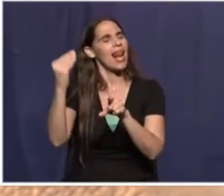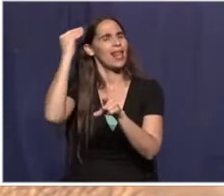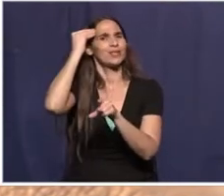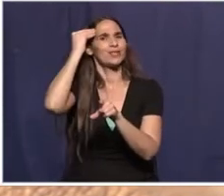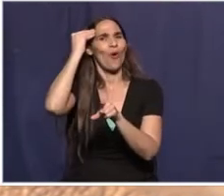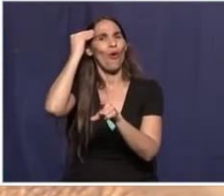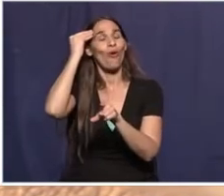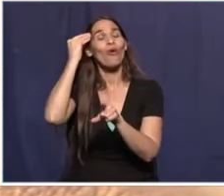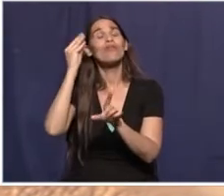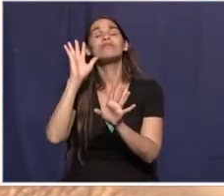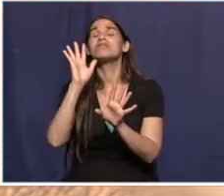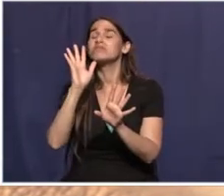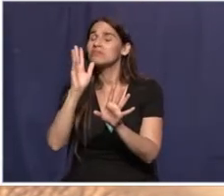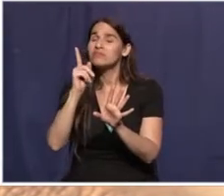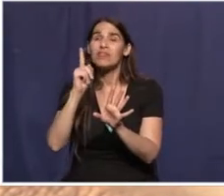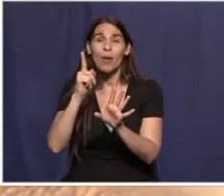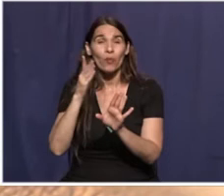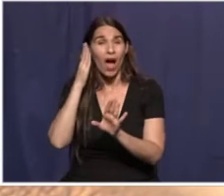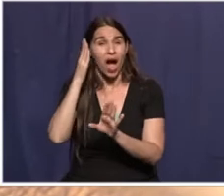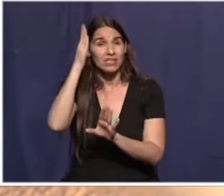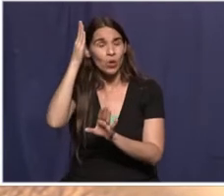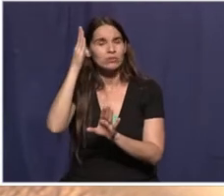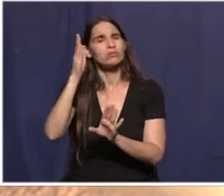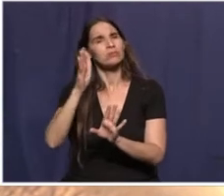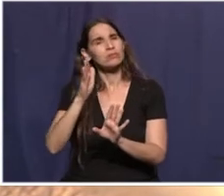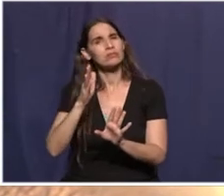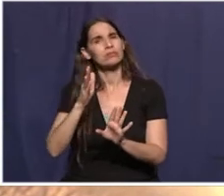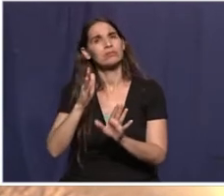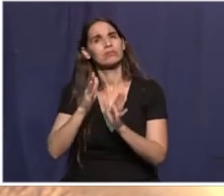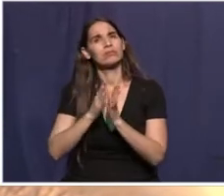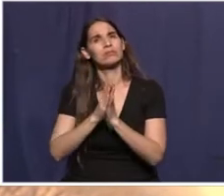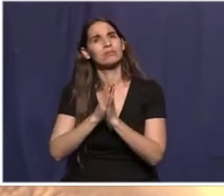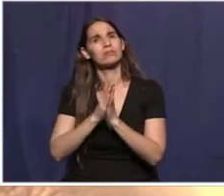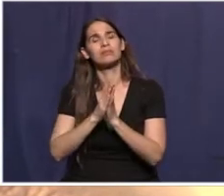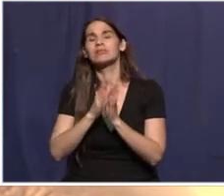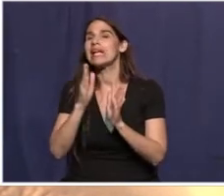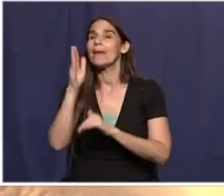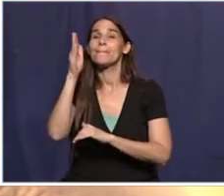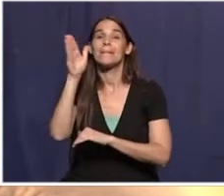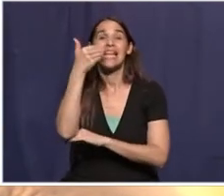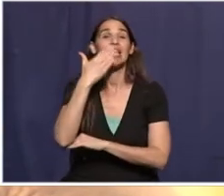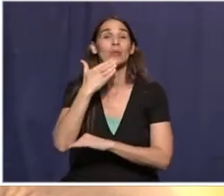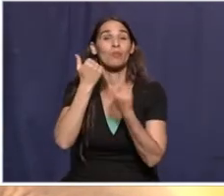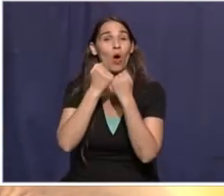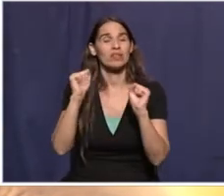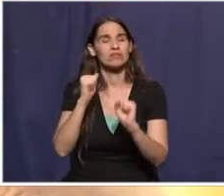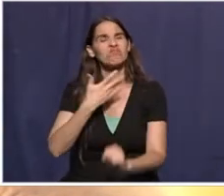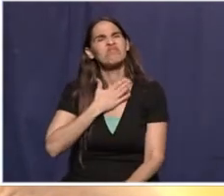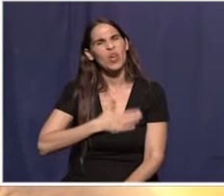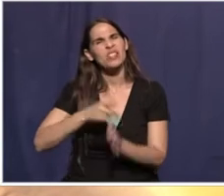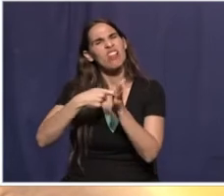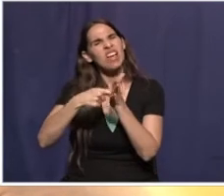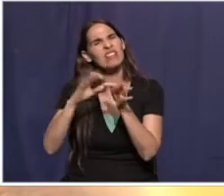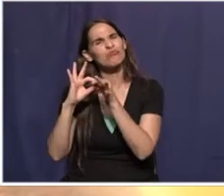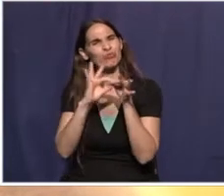ולחכות לזאת למרות החזון שלכם. להבטיח מדינה יהודית דמוקרטית. אני ברציני לתקן